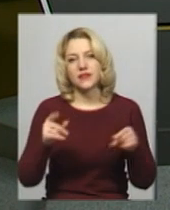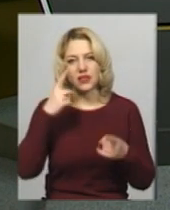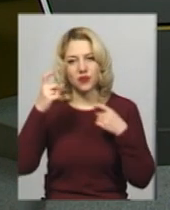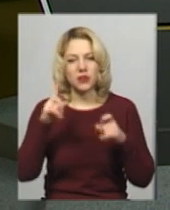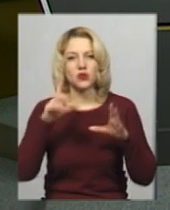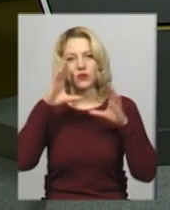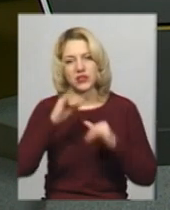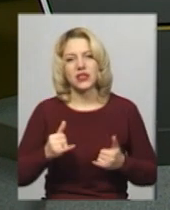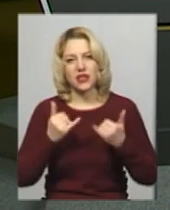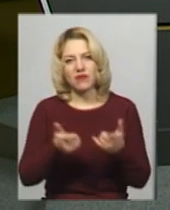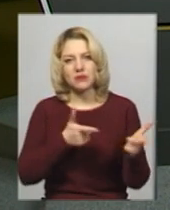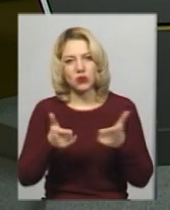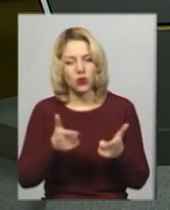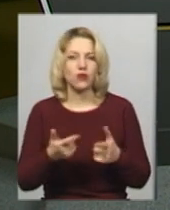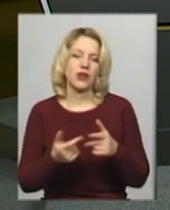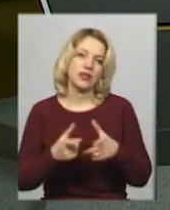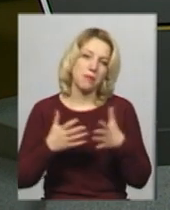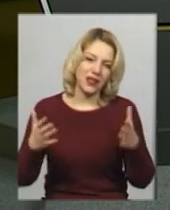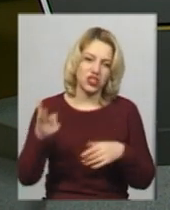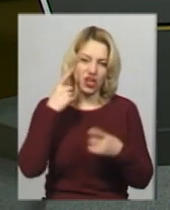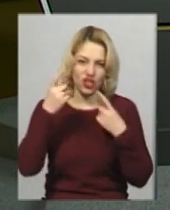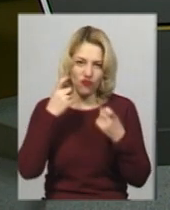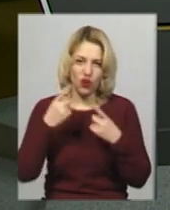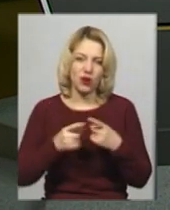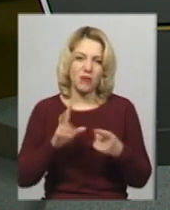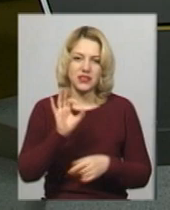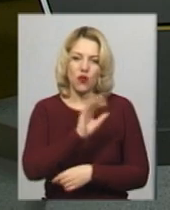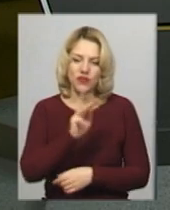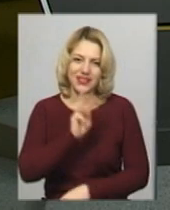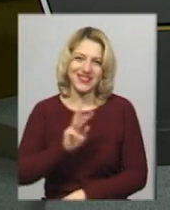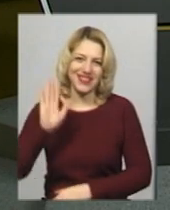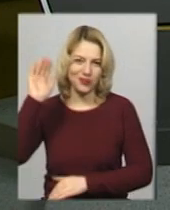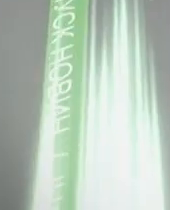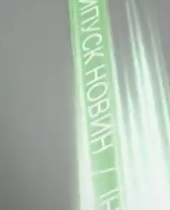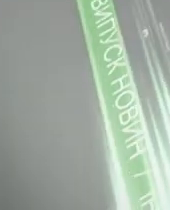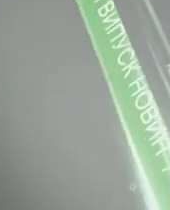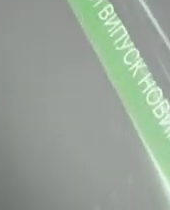ми встигли для вас підготувати. Більше інформації на нашому офіційному сайті. Побачимось!